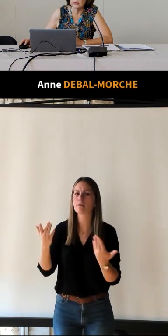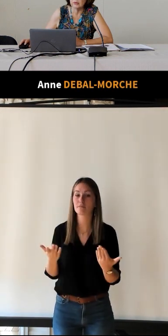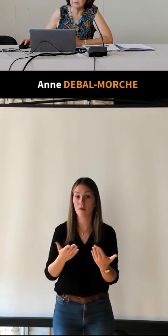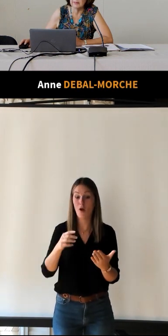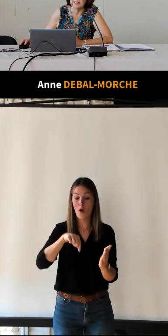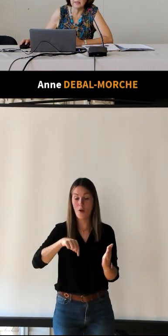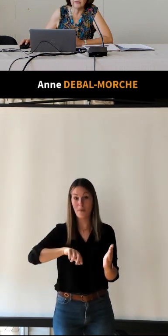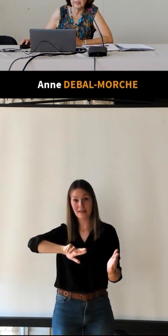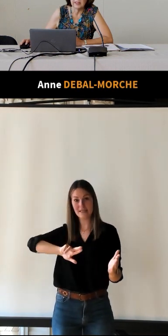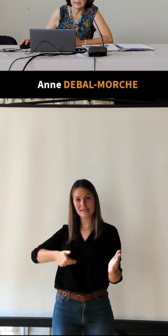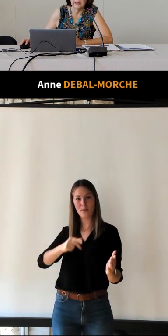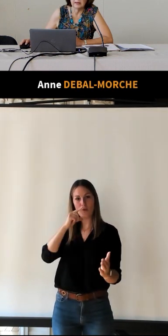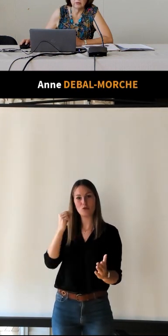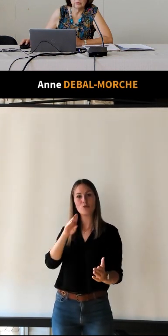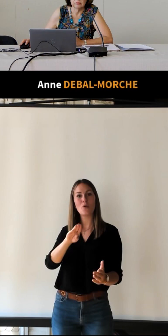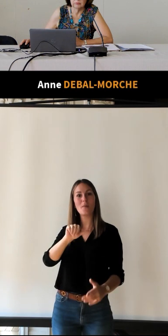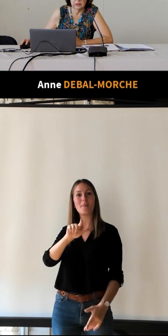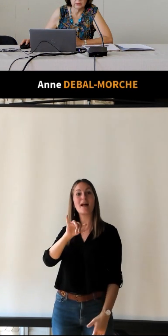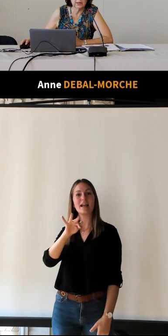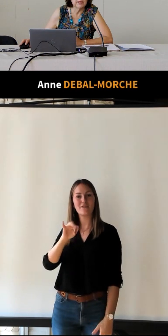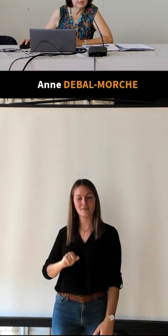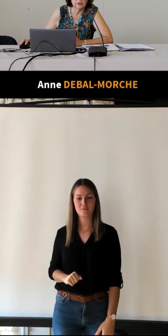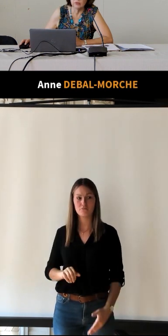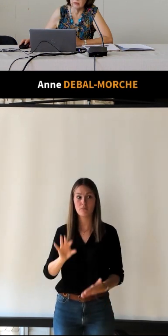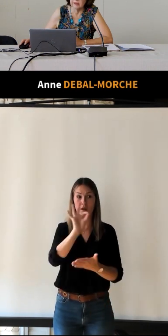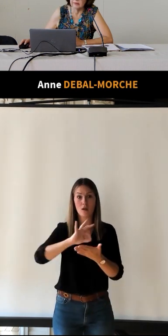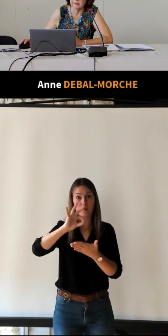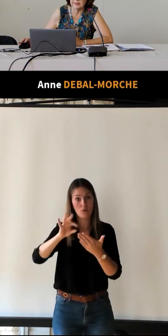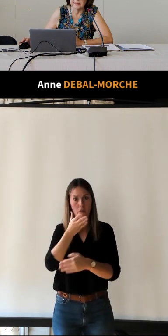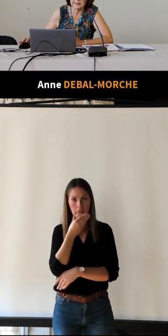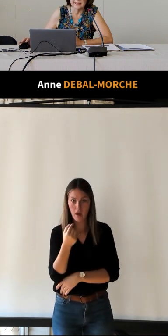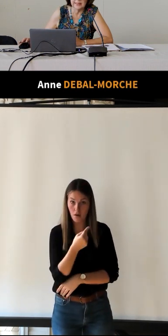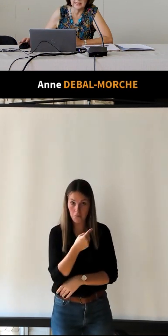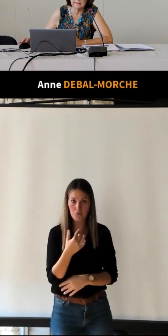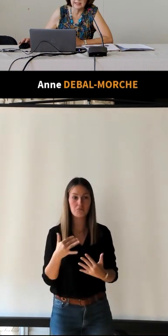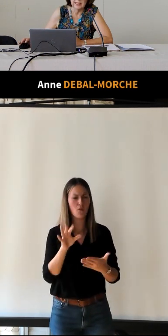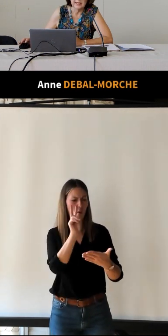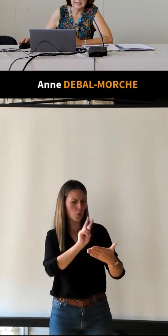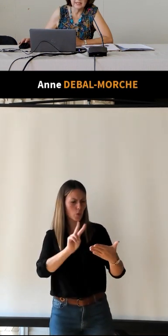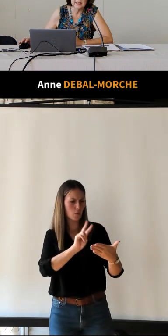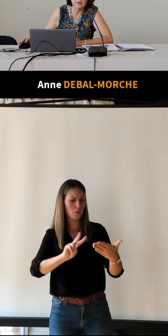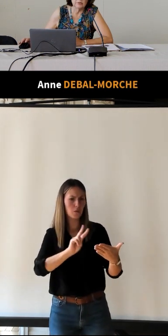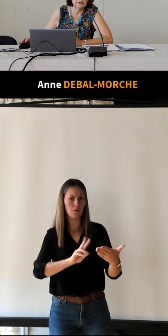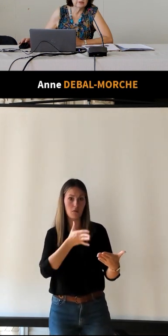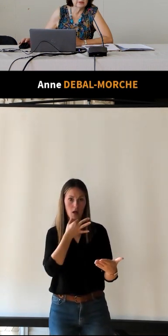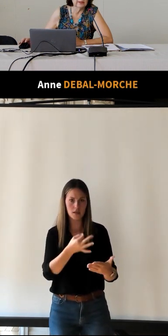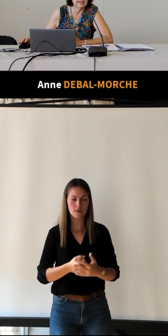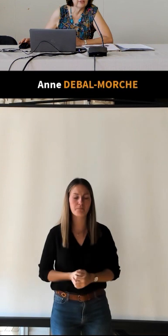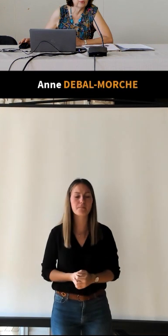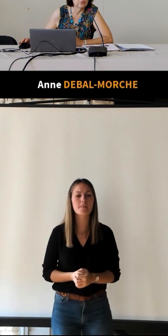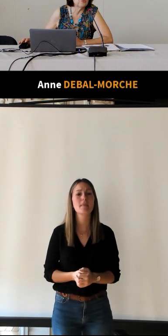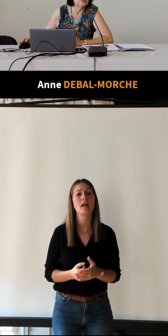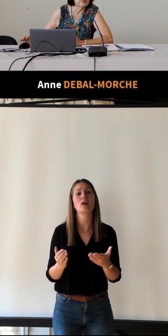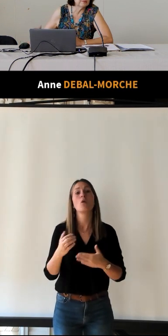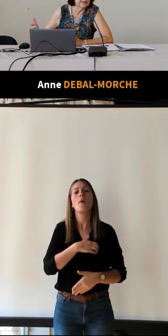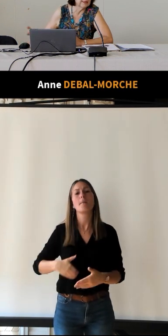signature, Abel Balif qui a une très belle écriture, très lisible et il demande à la